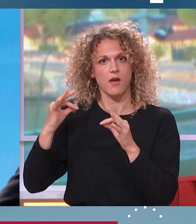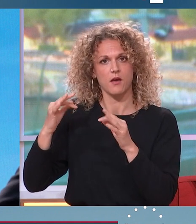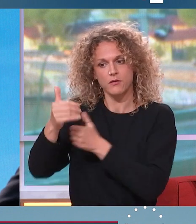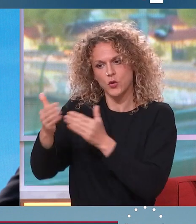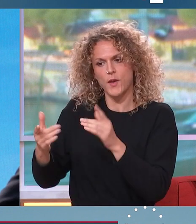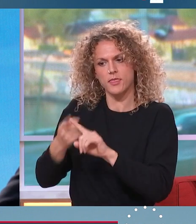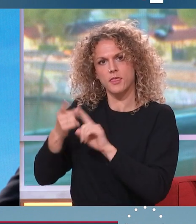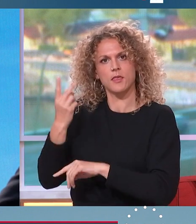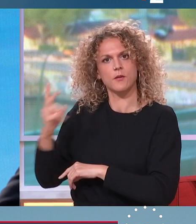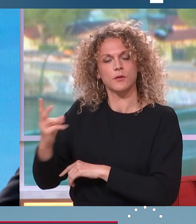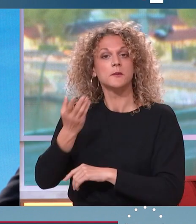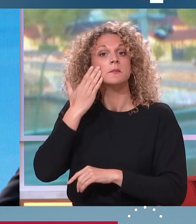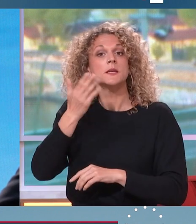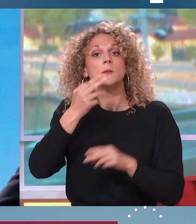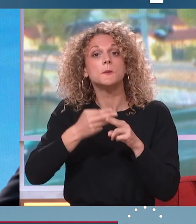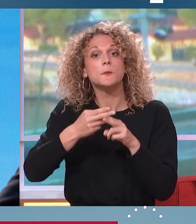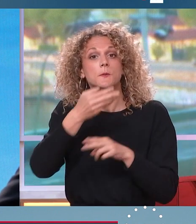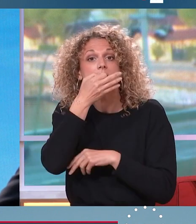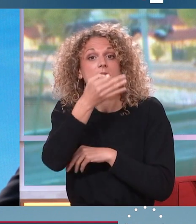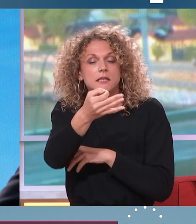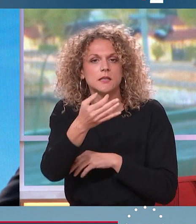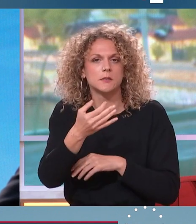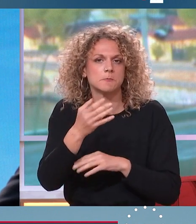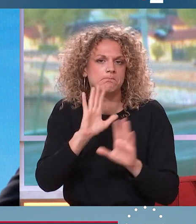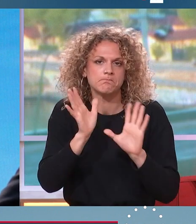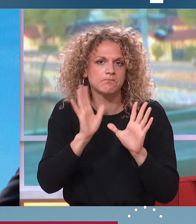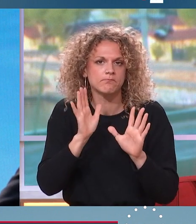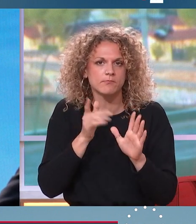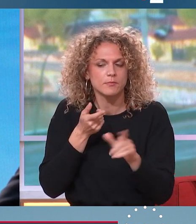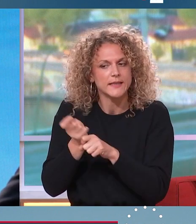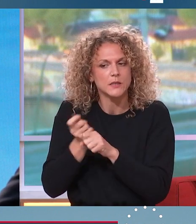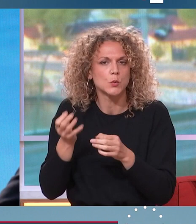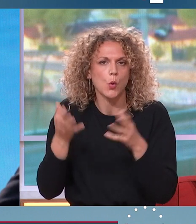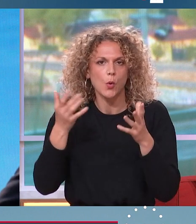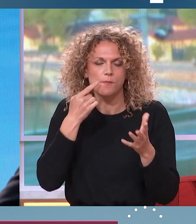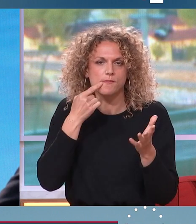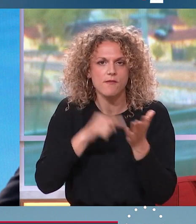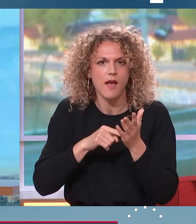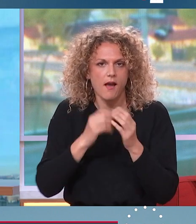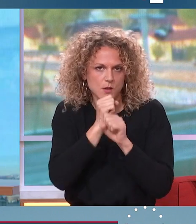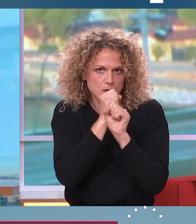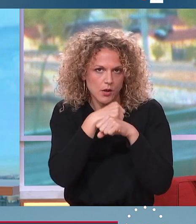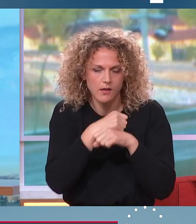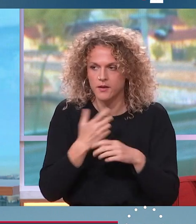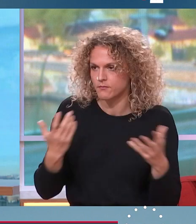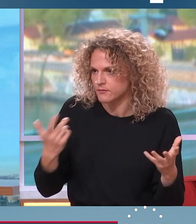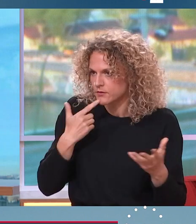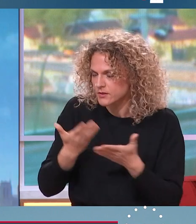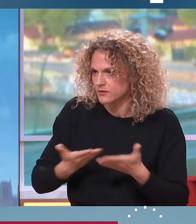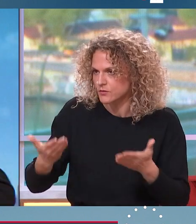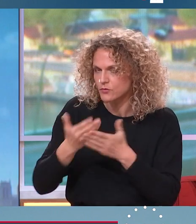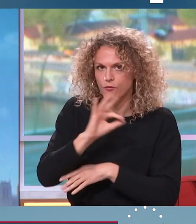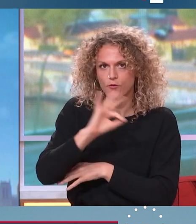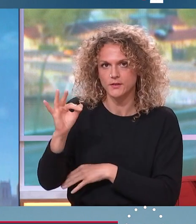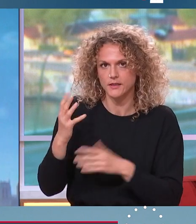si nous donnons leur nom, ils seront persécutés. Donc nous préférerons ne pas donner leur nom. Mais qu'est-ce que ça dit de l'État de la société française ?